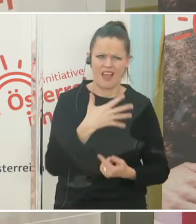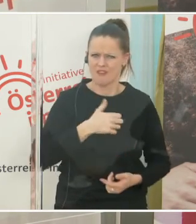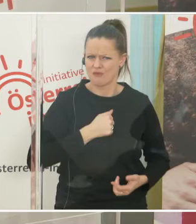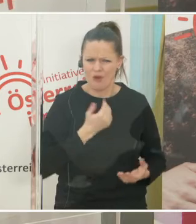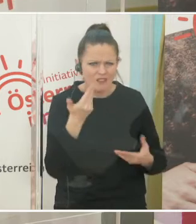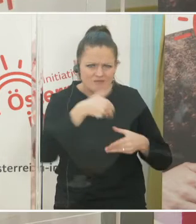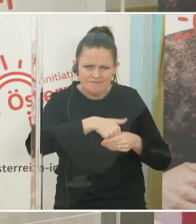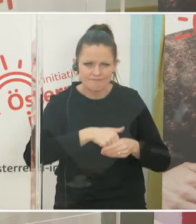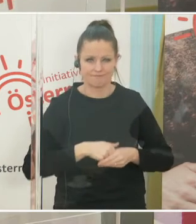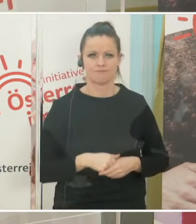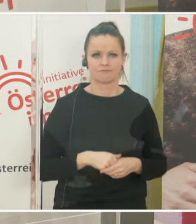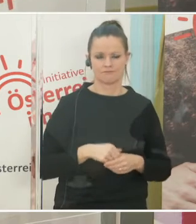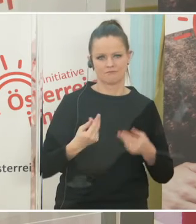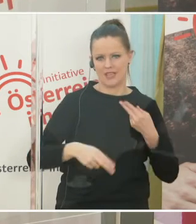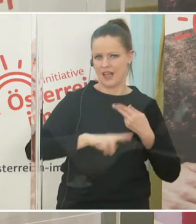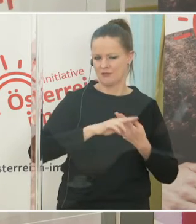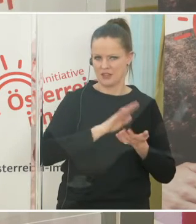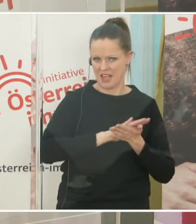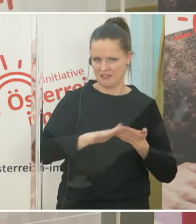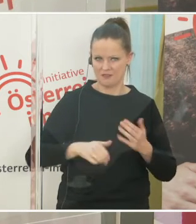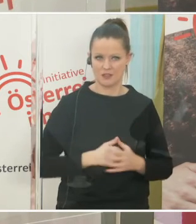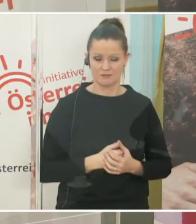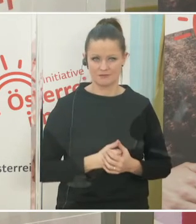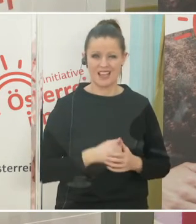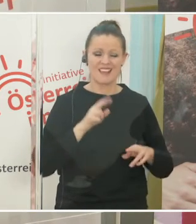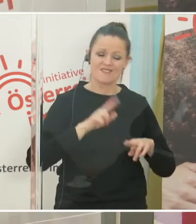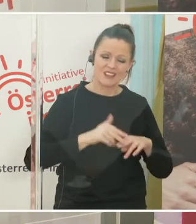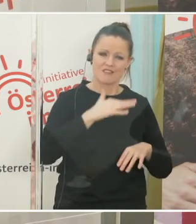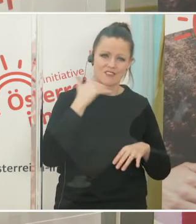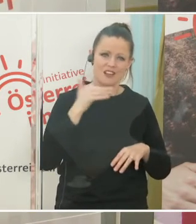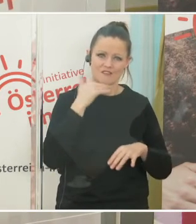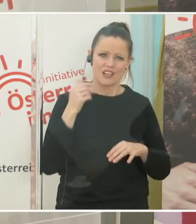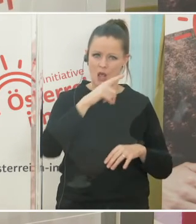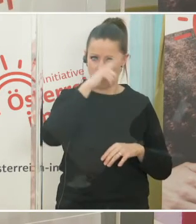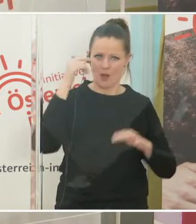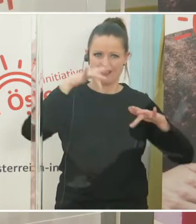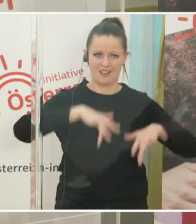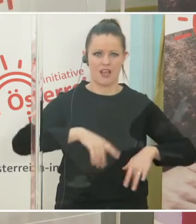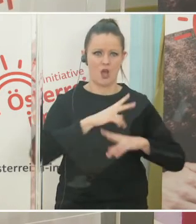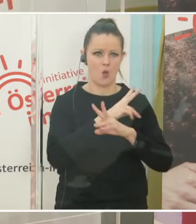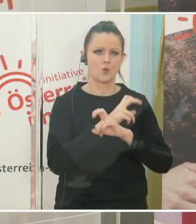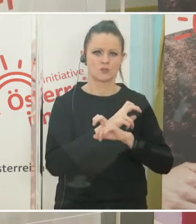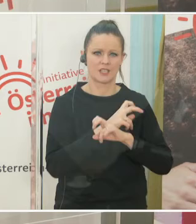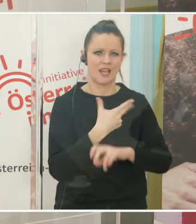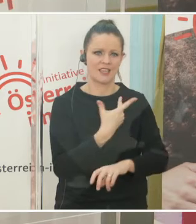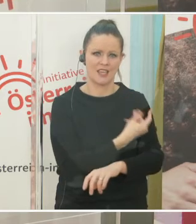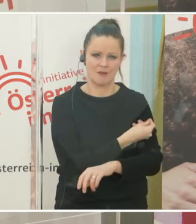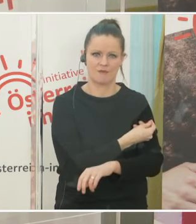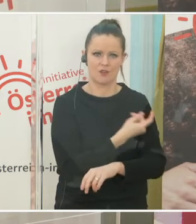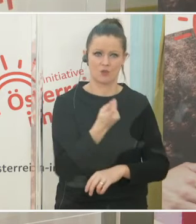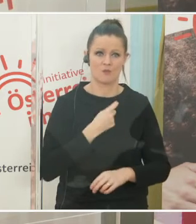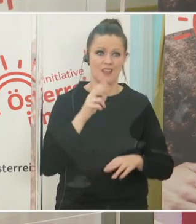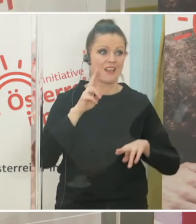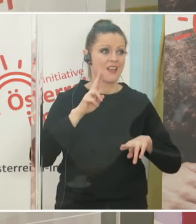Dann, wenn sich möglichst viele Menschen in diesem Land impfen lassen. Für jeden von Ihnen, der sich impfen lässt, ist es